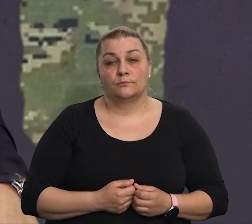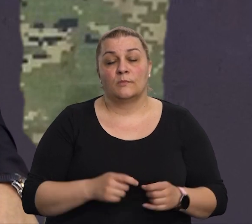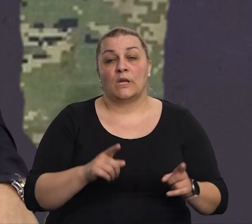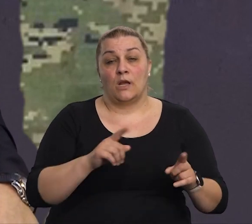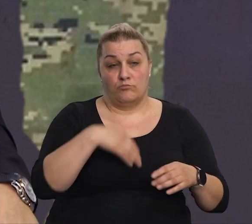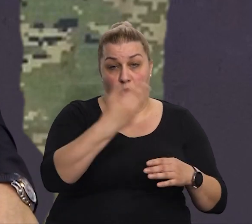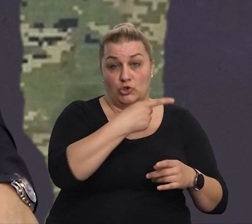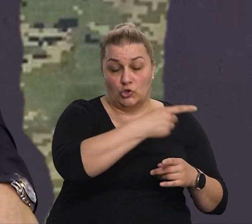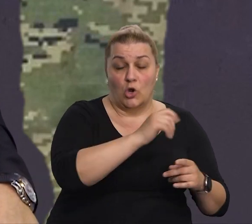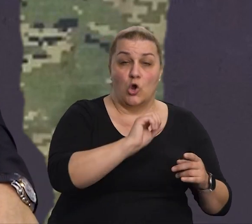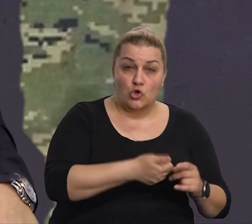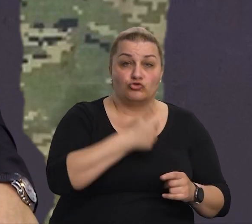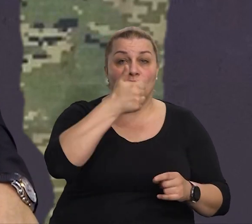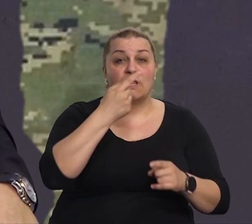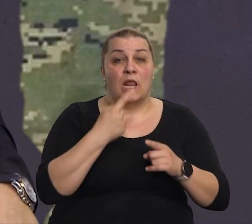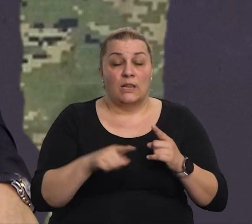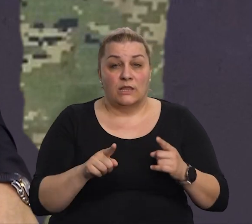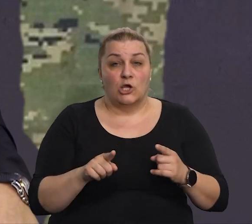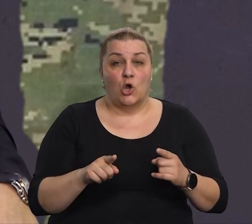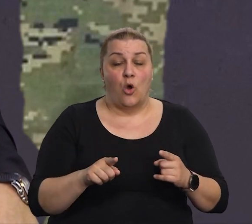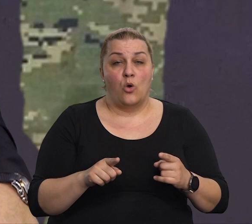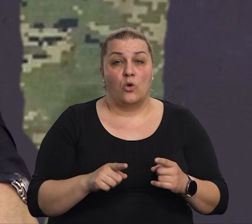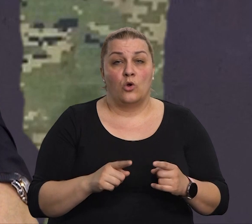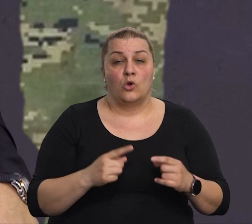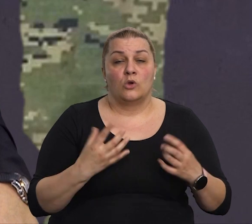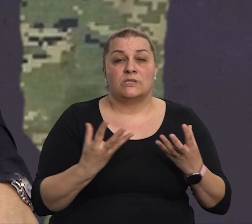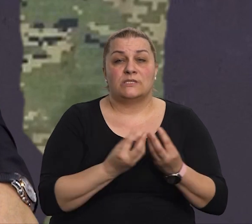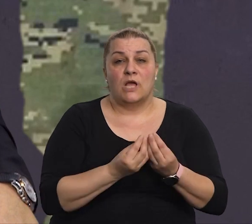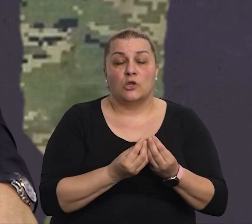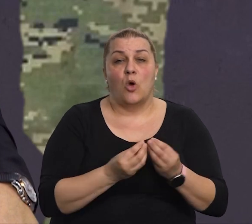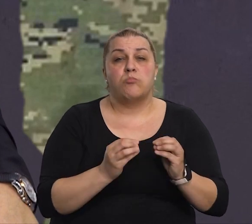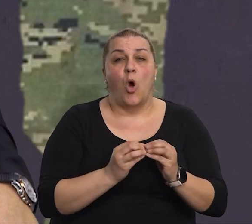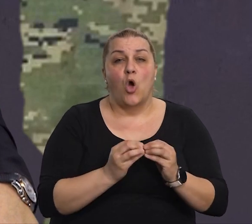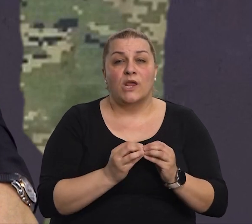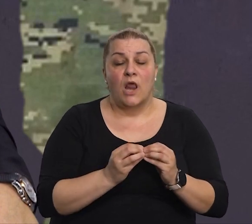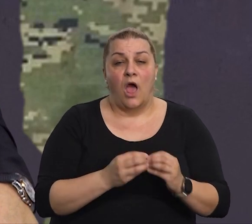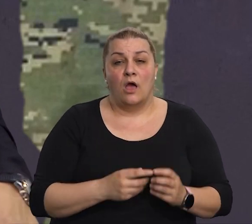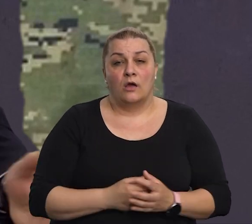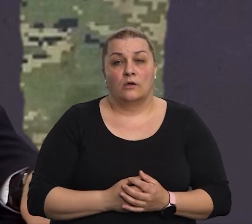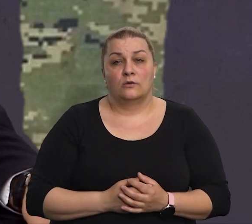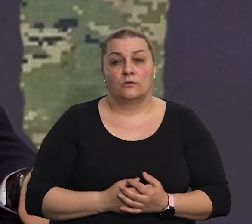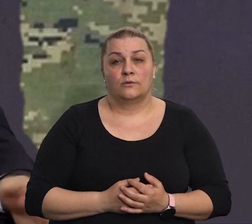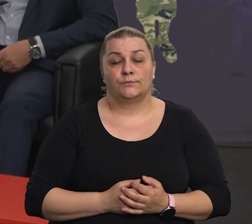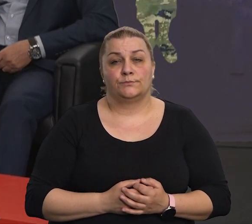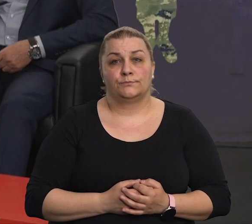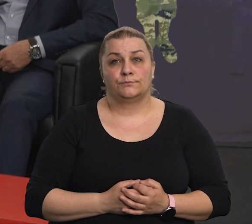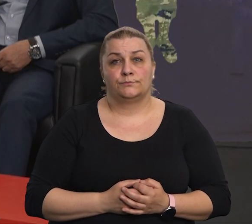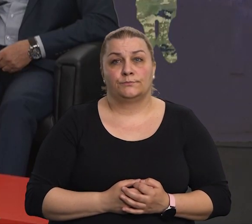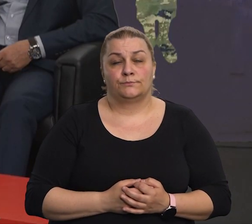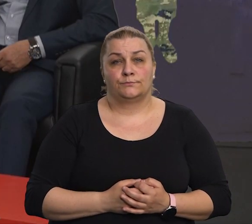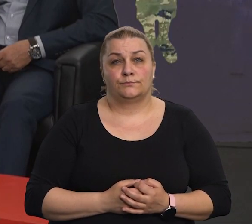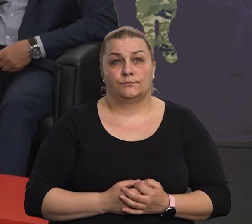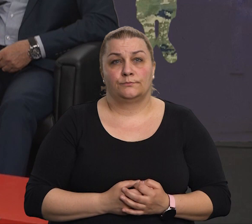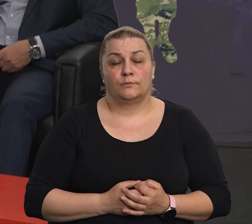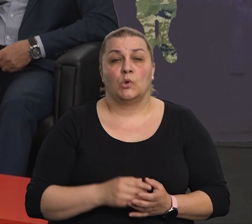sam proveli sa bojnom u mogu slobodno reći